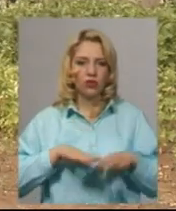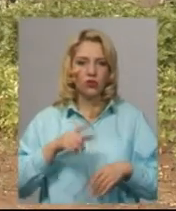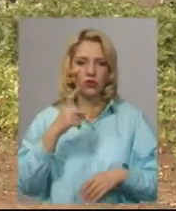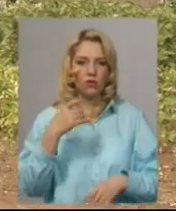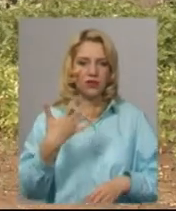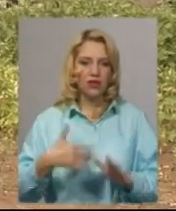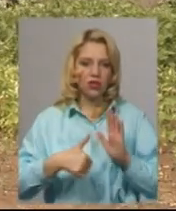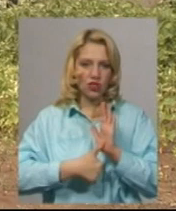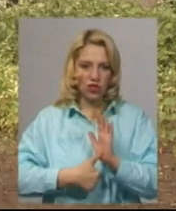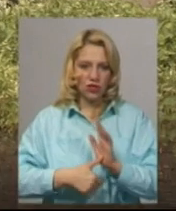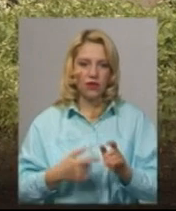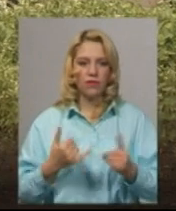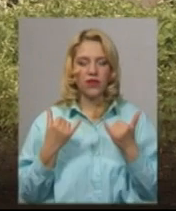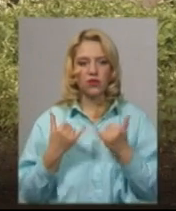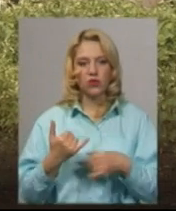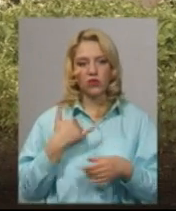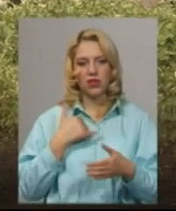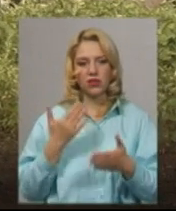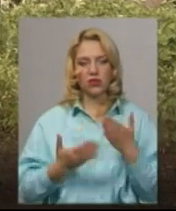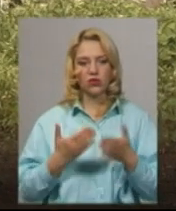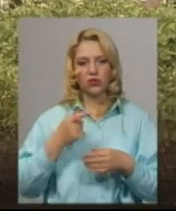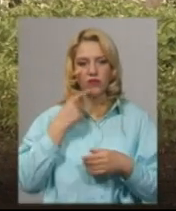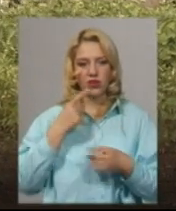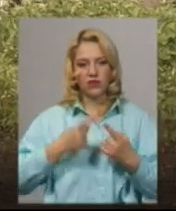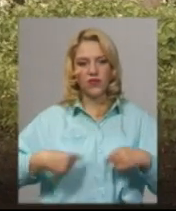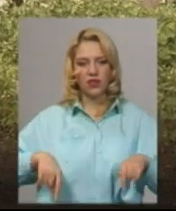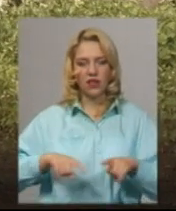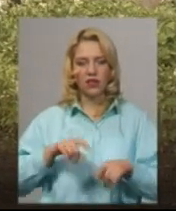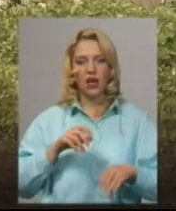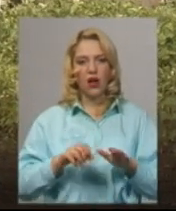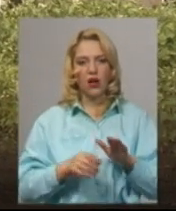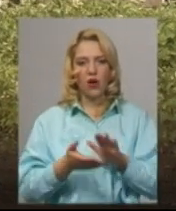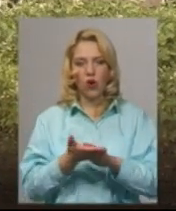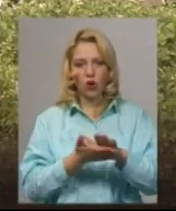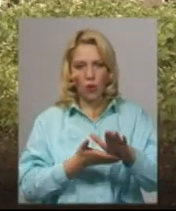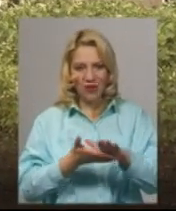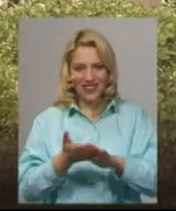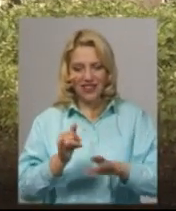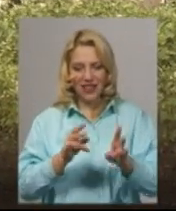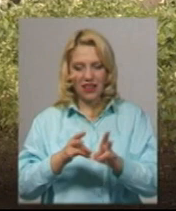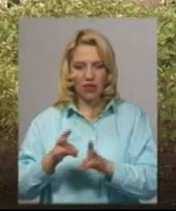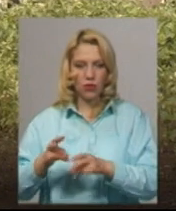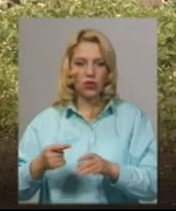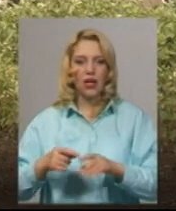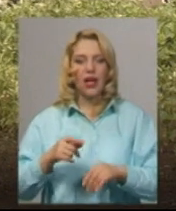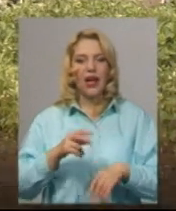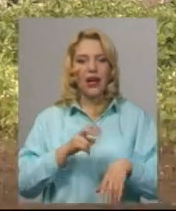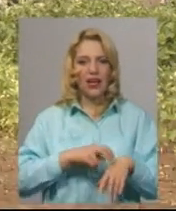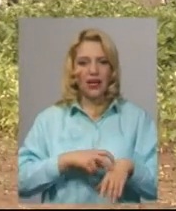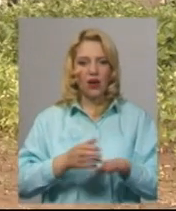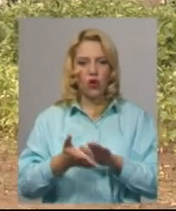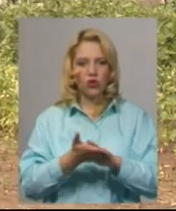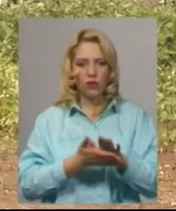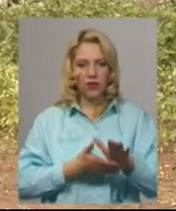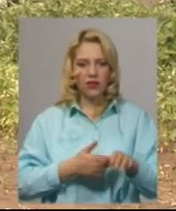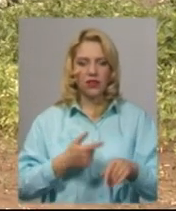сьогодні у нас, наприклад, якщо брати відділення ортопедії та травматології, то лікар-ортопед-травматолог працює